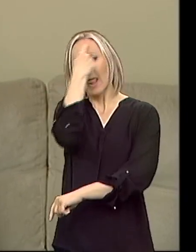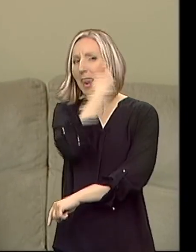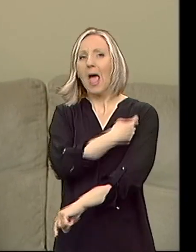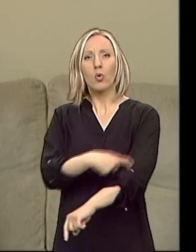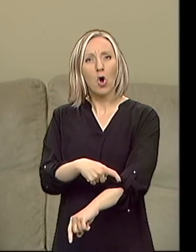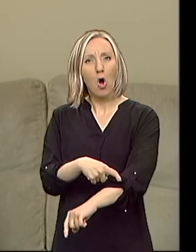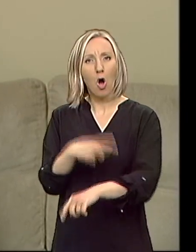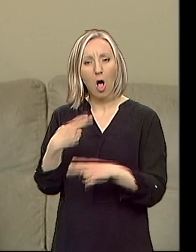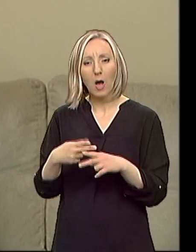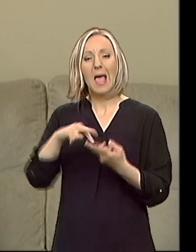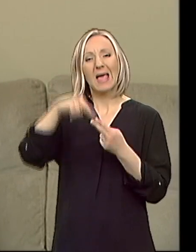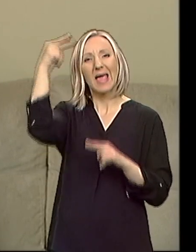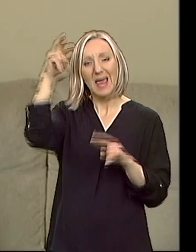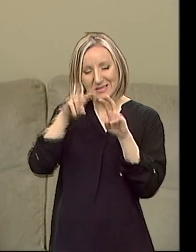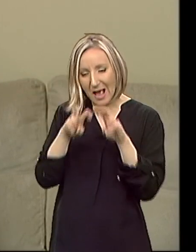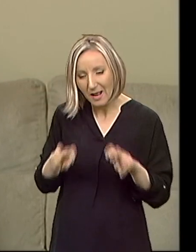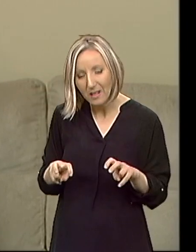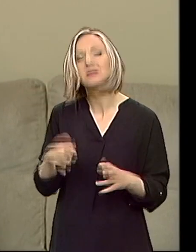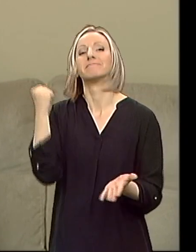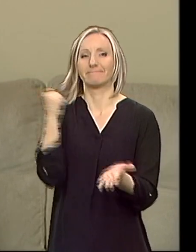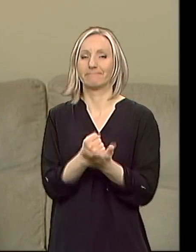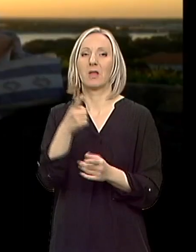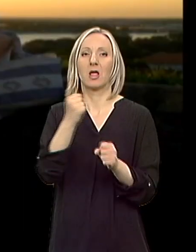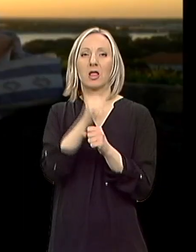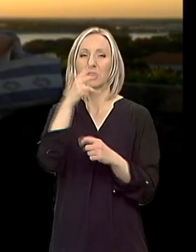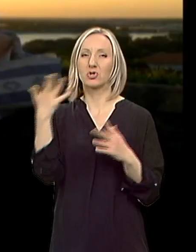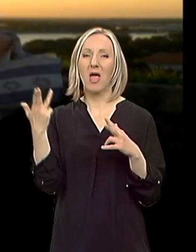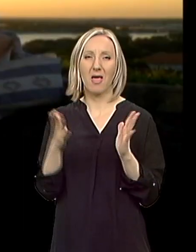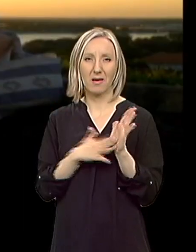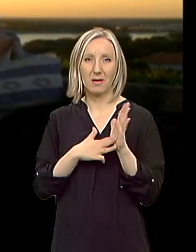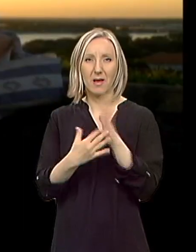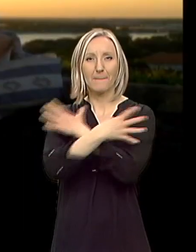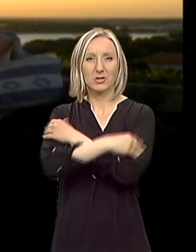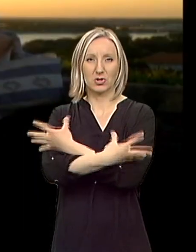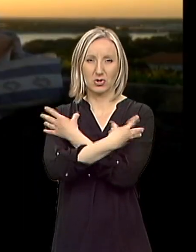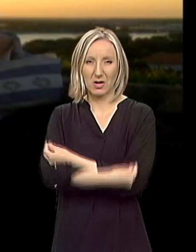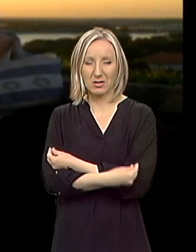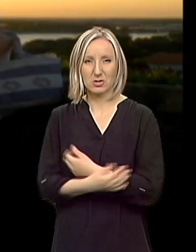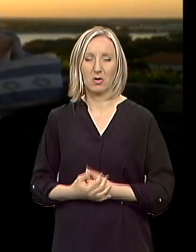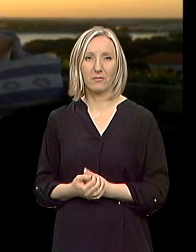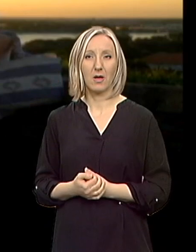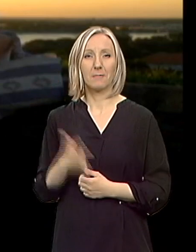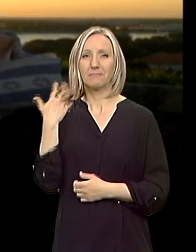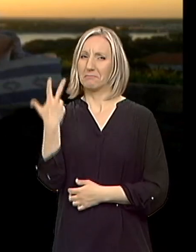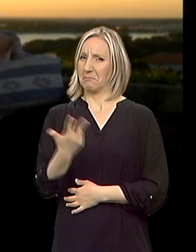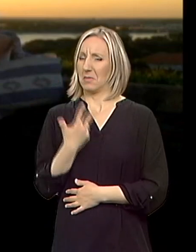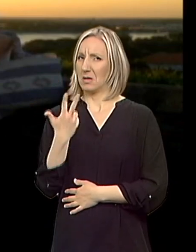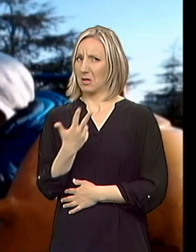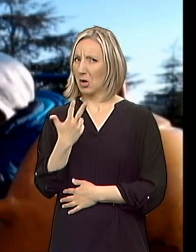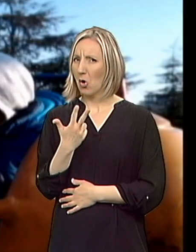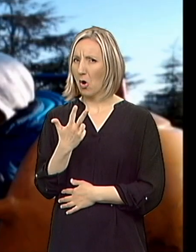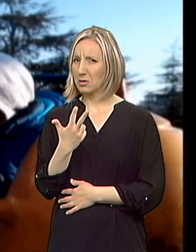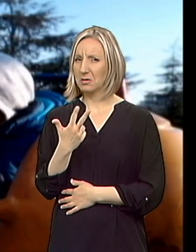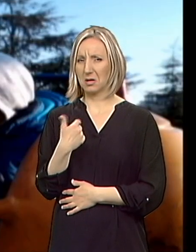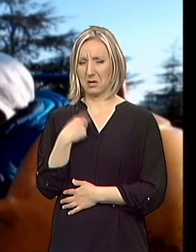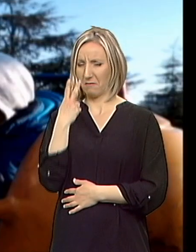genetskom analizom ustanovili da ima dišenovo mišiću distrofije. Sa neke tri godine da kaže da smo, ajde nismo mislili našto nije u redu, ali